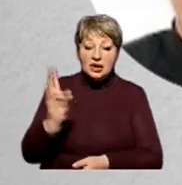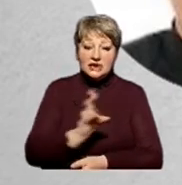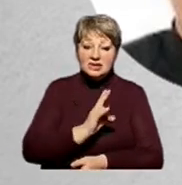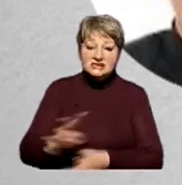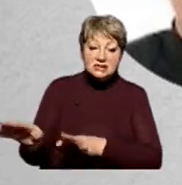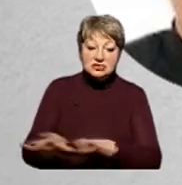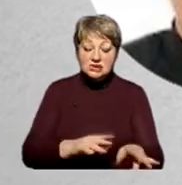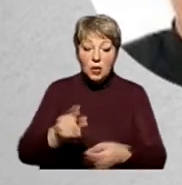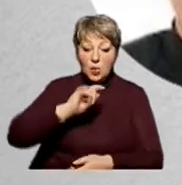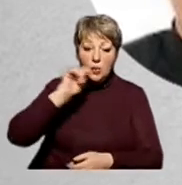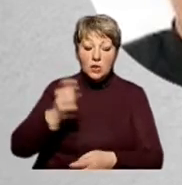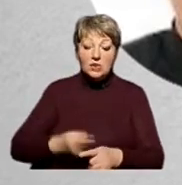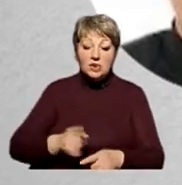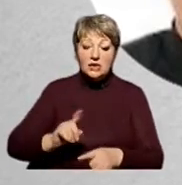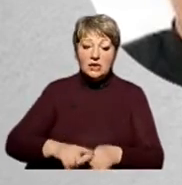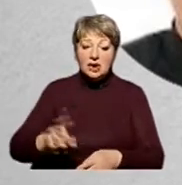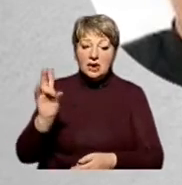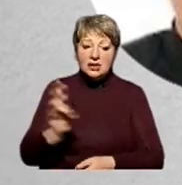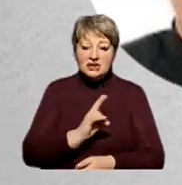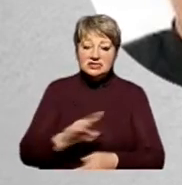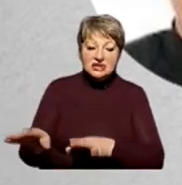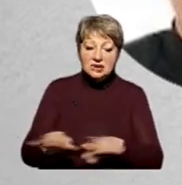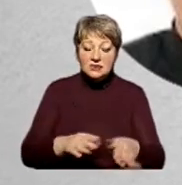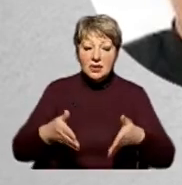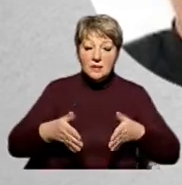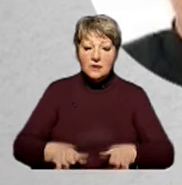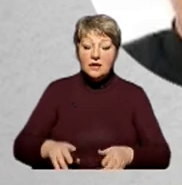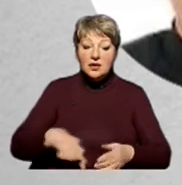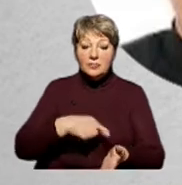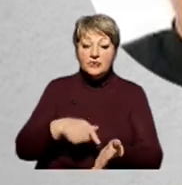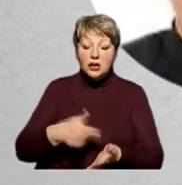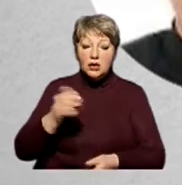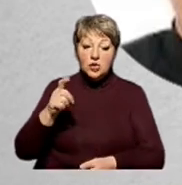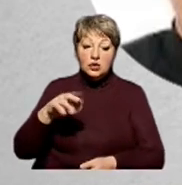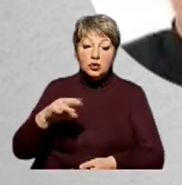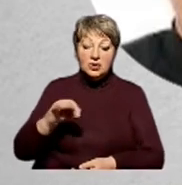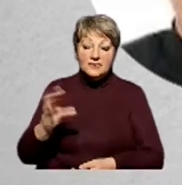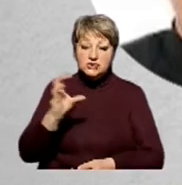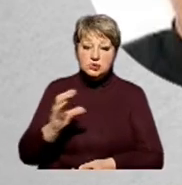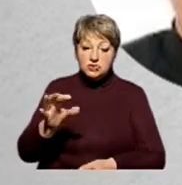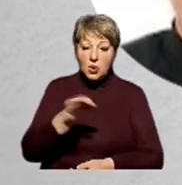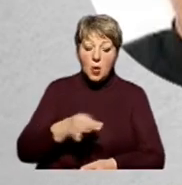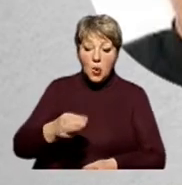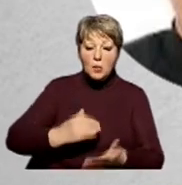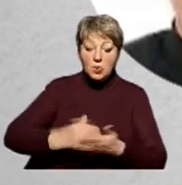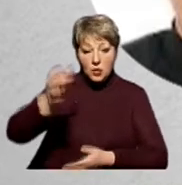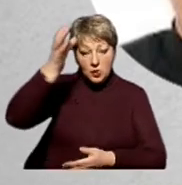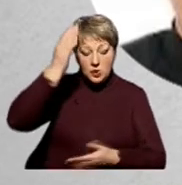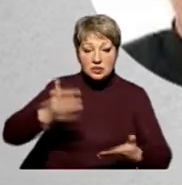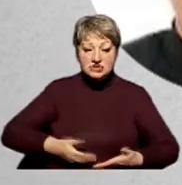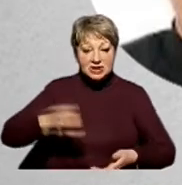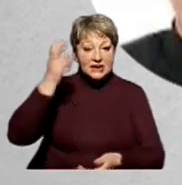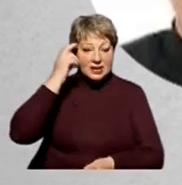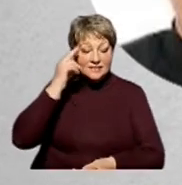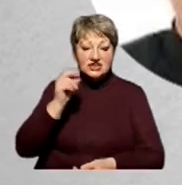рух». Голова Української політичної партії «Християнський рух». Народилася в місті Глухів, Сумської області. Освіта вища. Проживає в місті